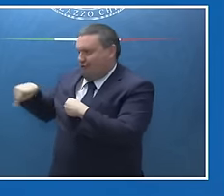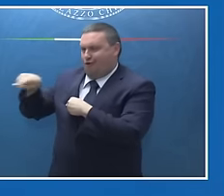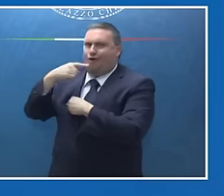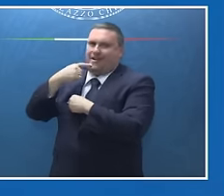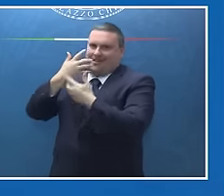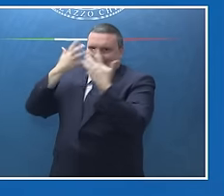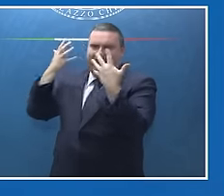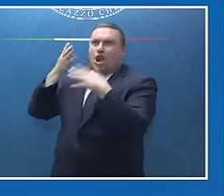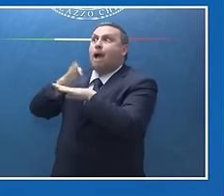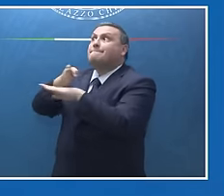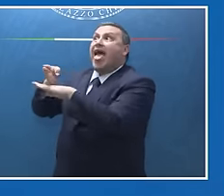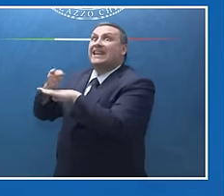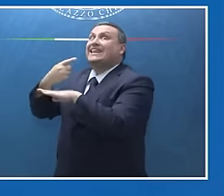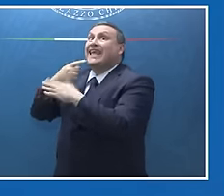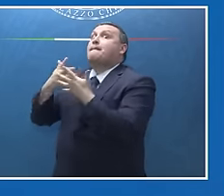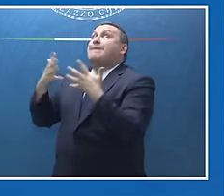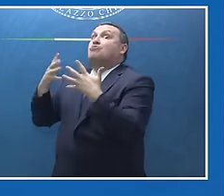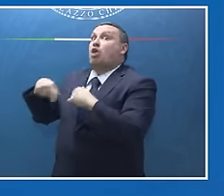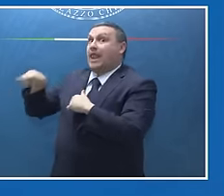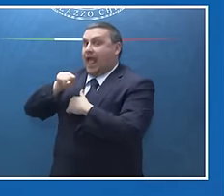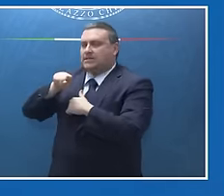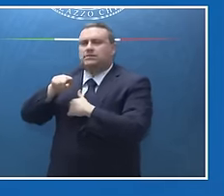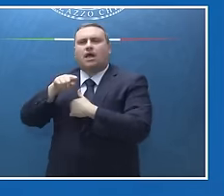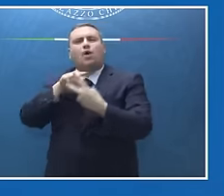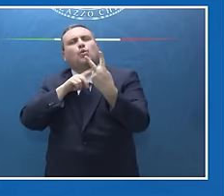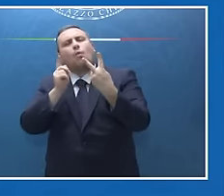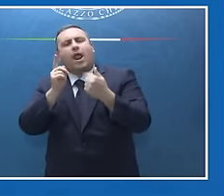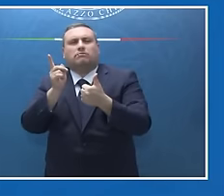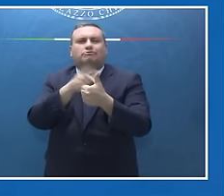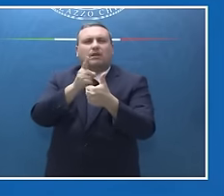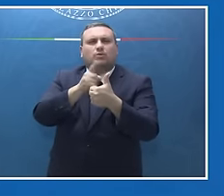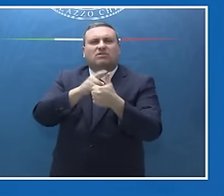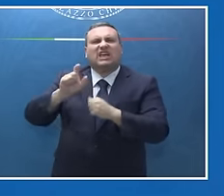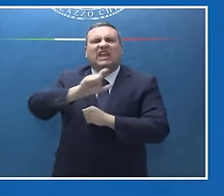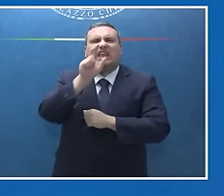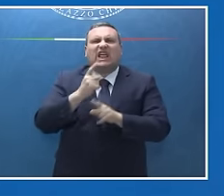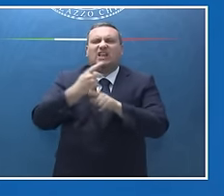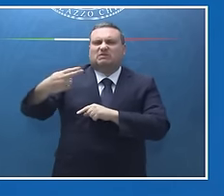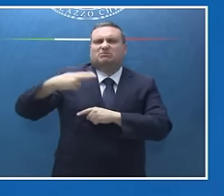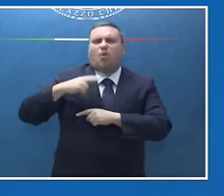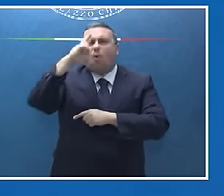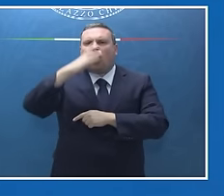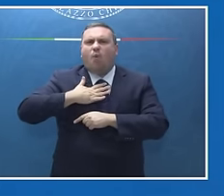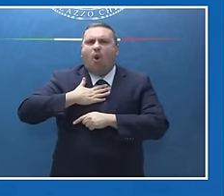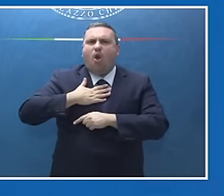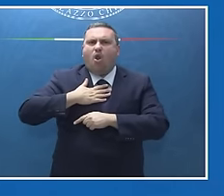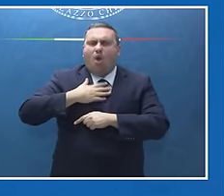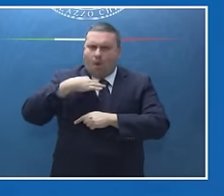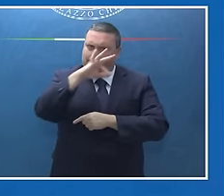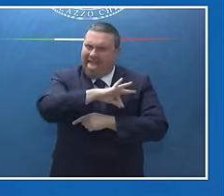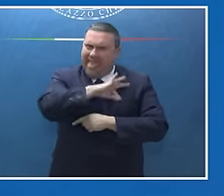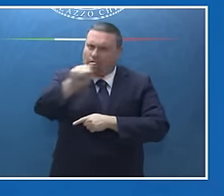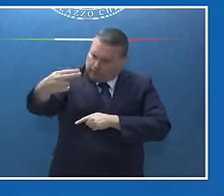altri partiti della maggioranza, è punto primo che all'Italia venga riconosciuto il ruolo che le spetta, in